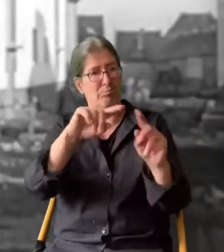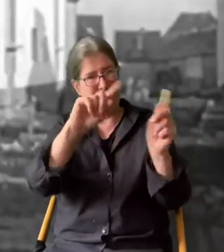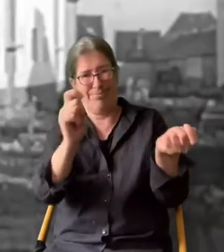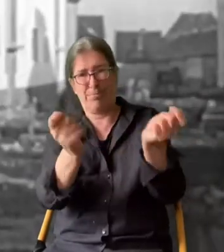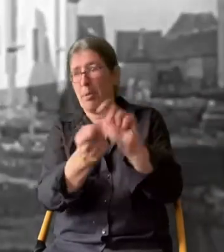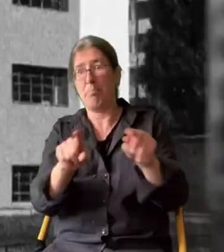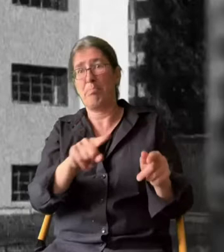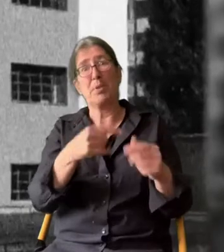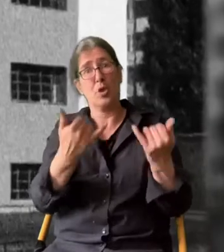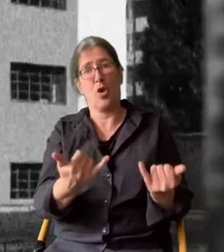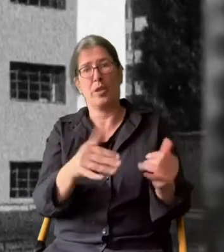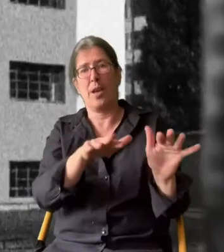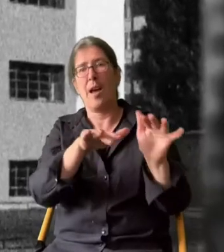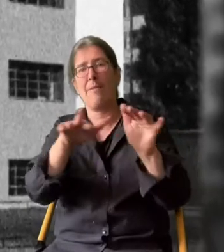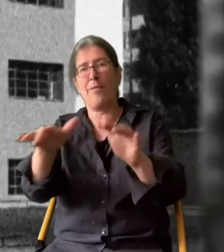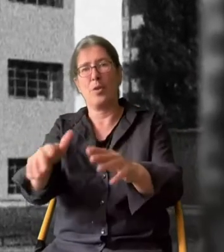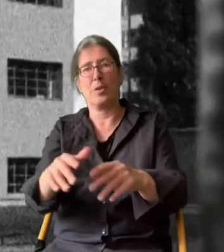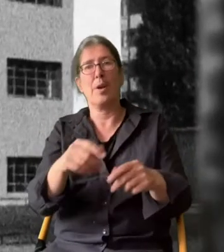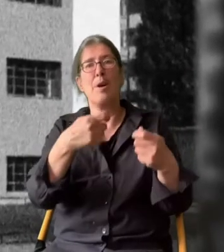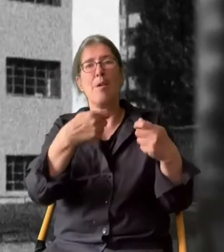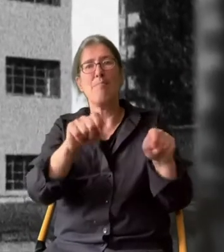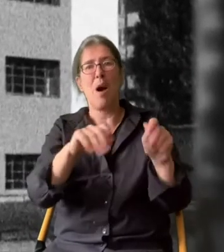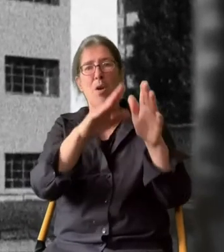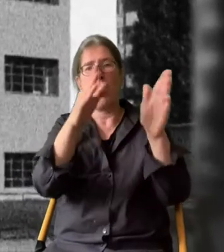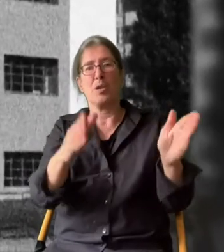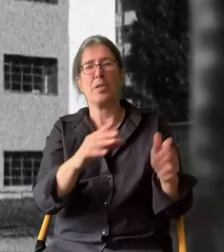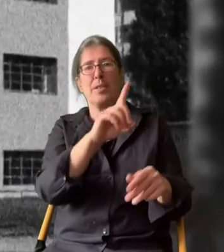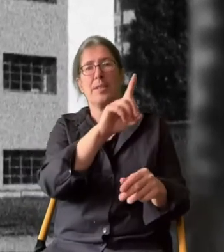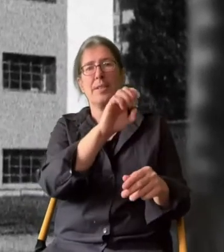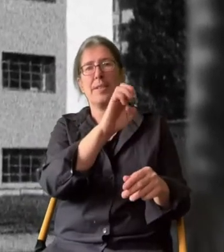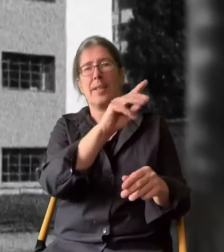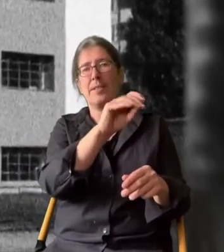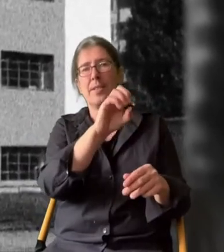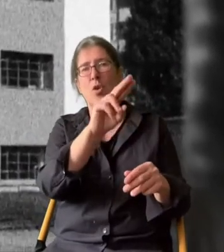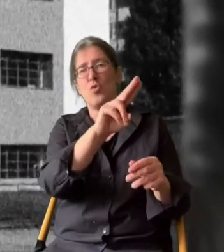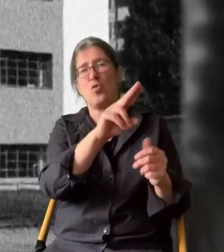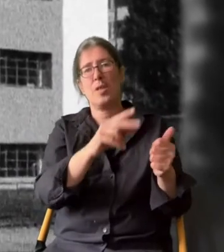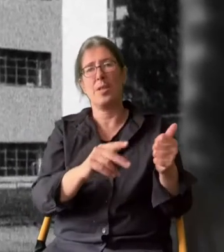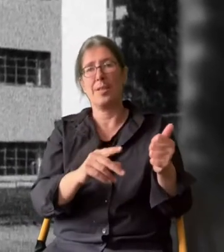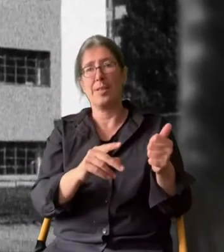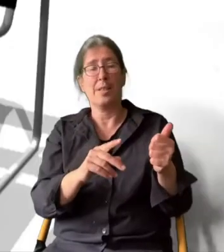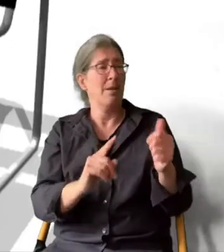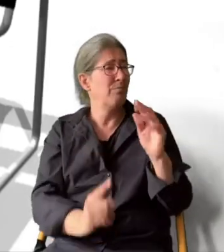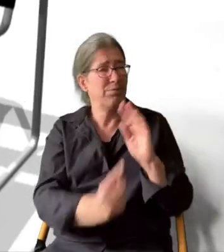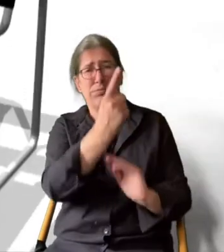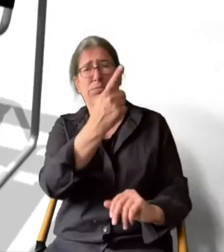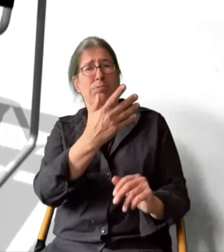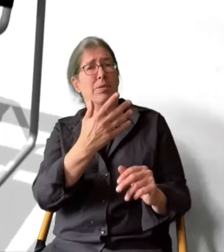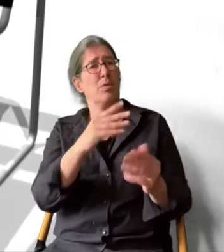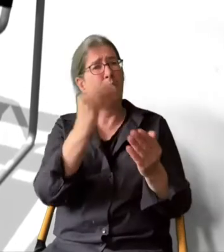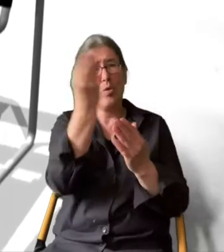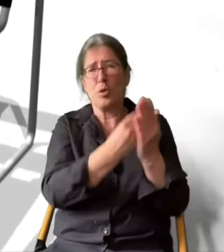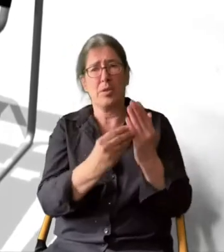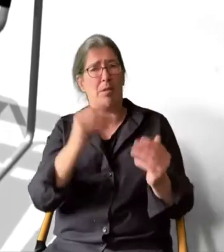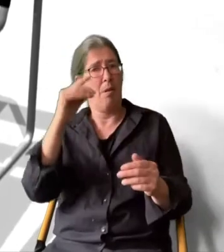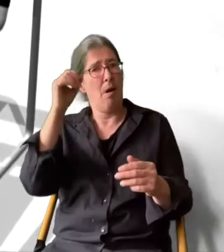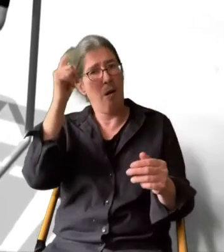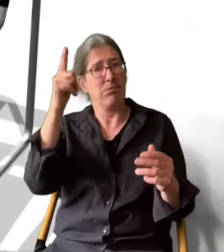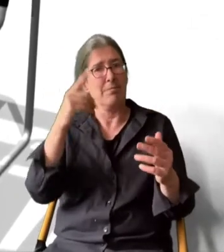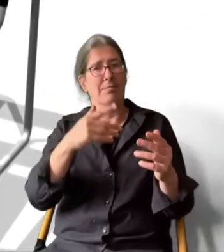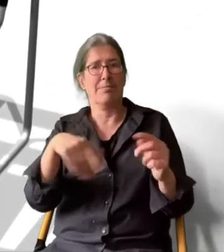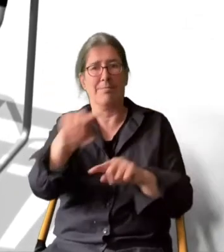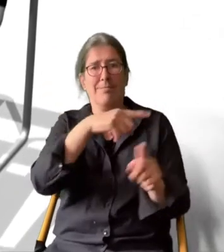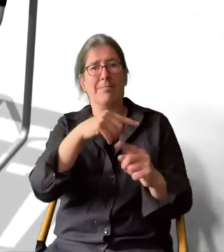Bild der Städte und wirkt bis heute nach. Das Bauhaus in Dessau. Hochburg der künstlerischen Avantgarde.